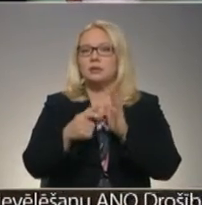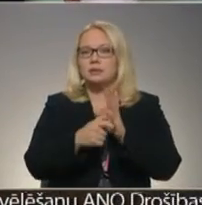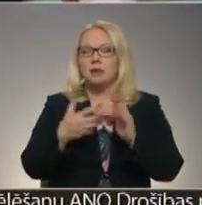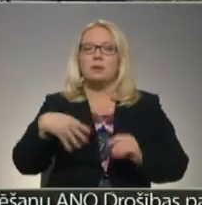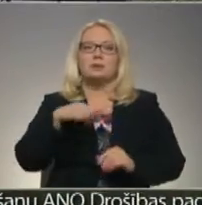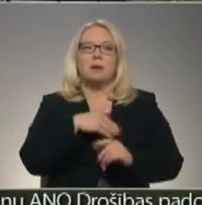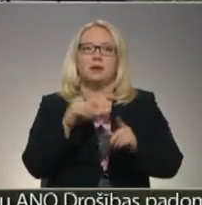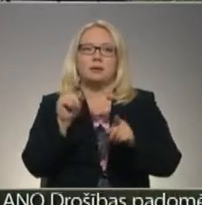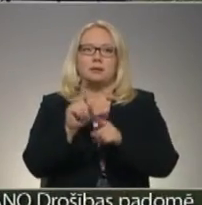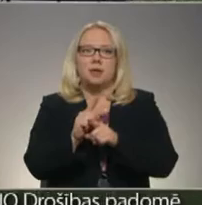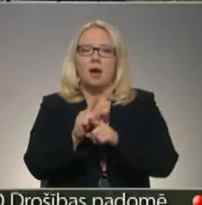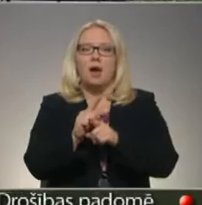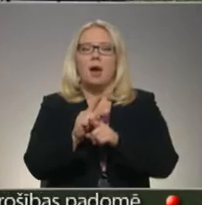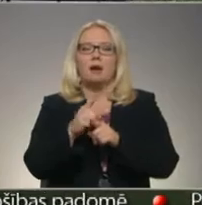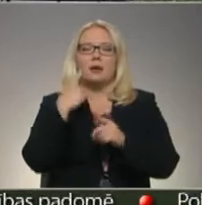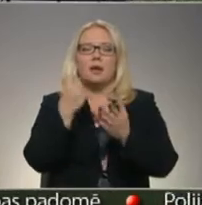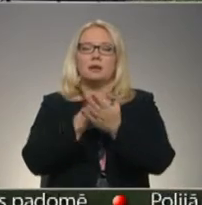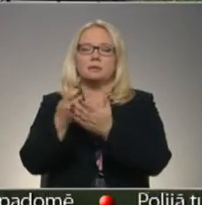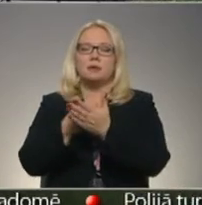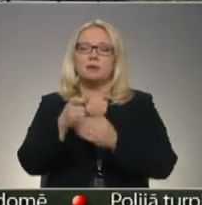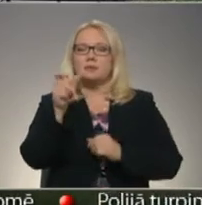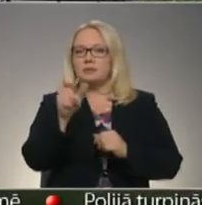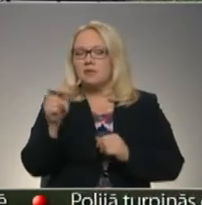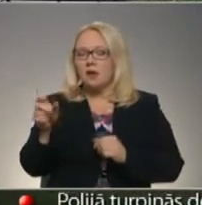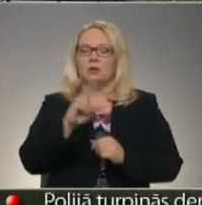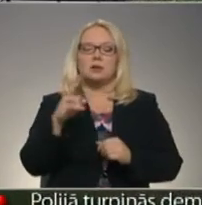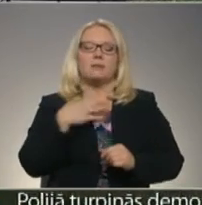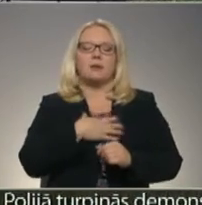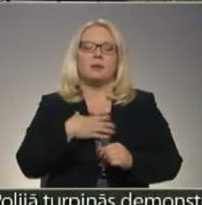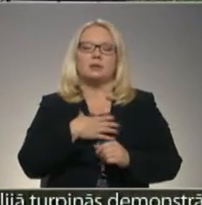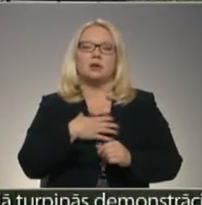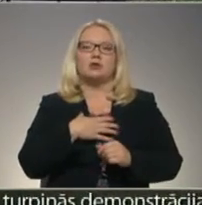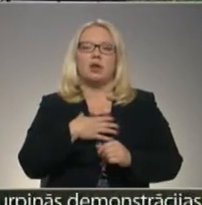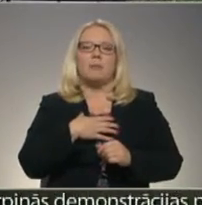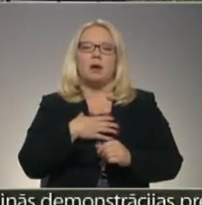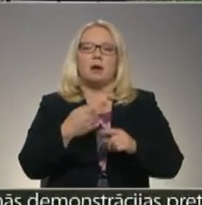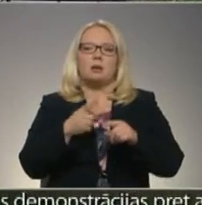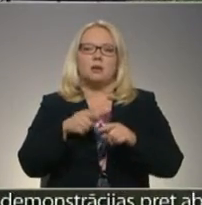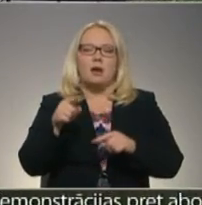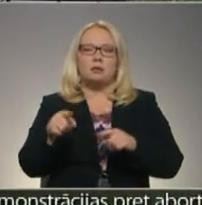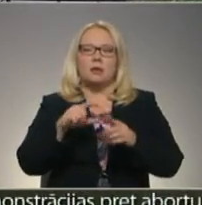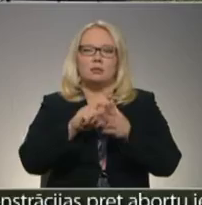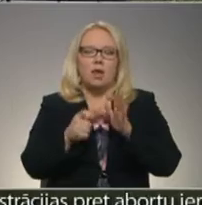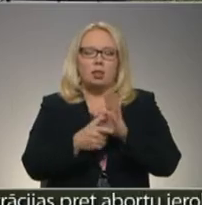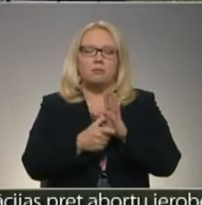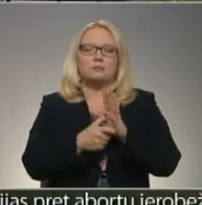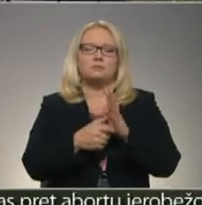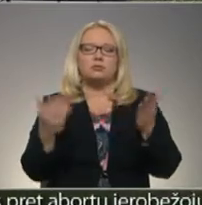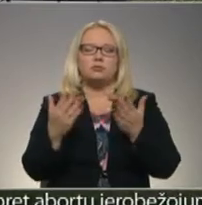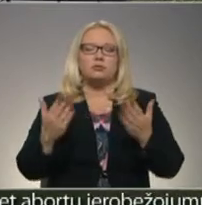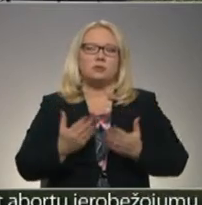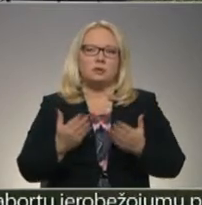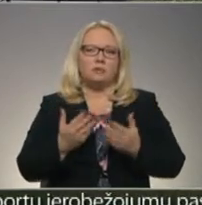apzinām cilvēkus, kam būtu nepieciešama šāda telpa, kur